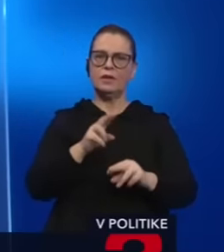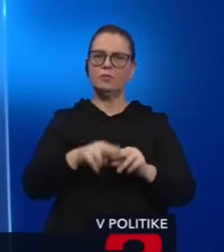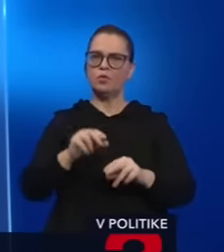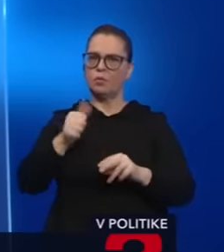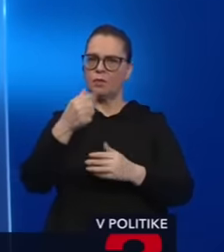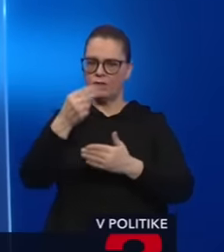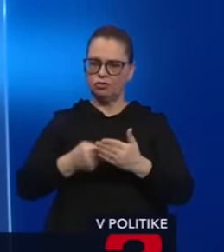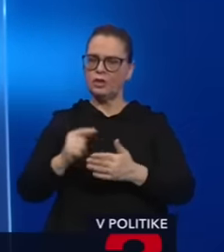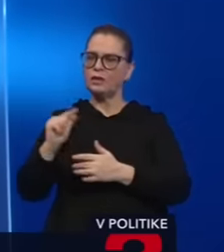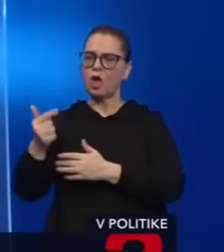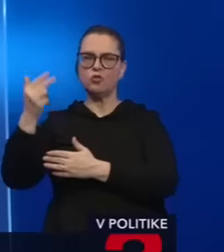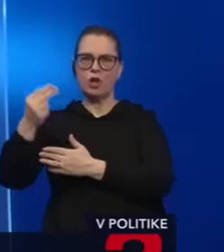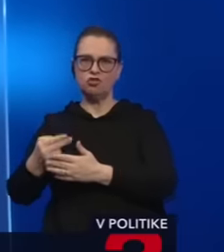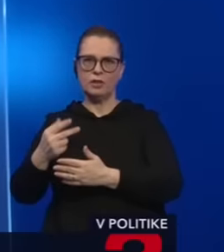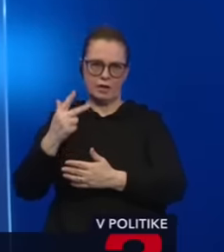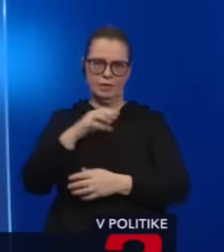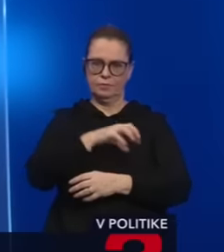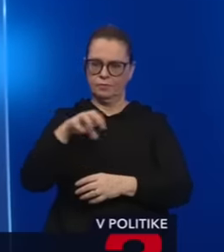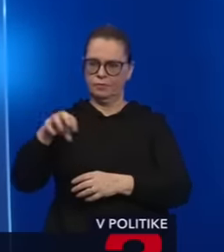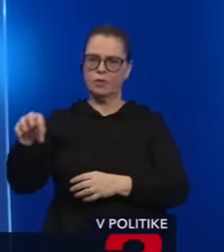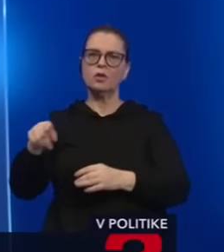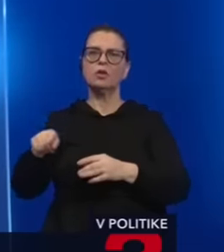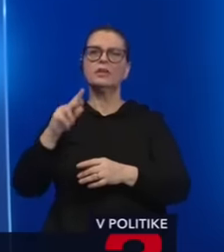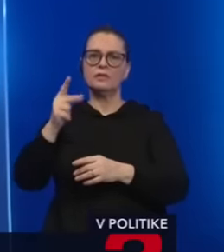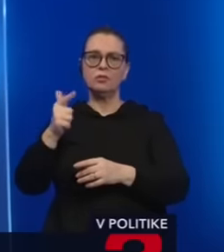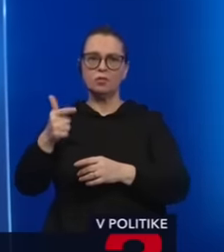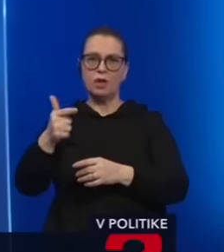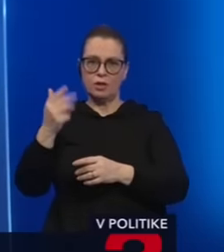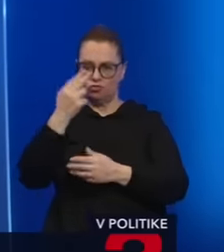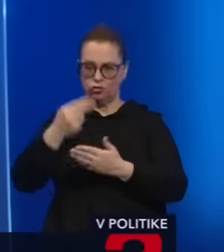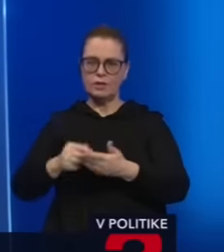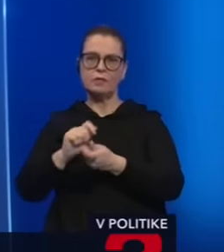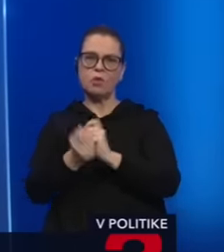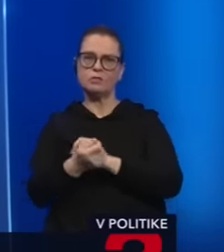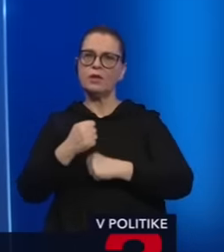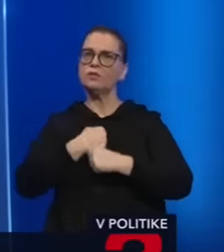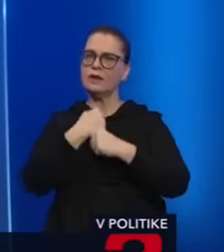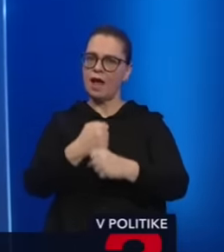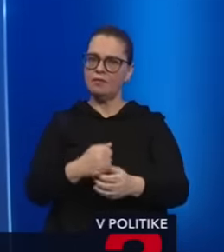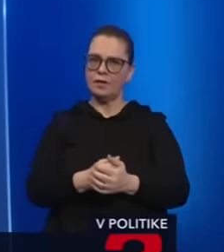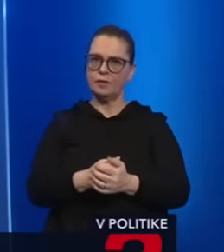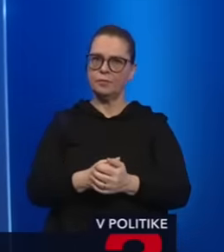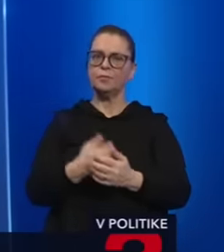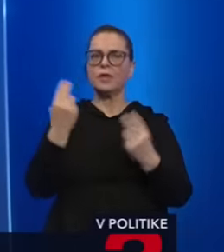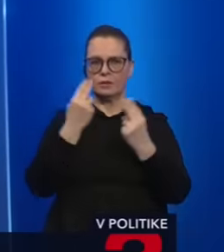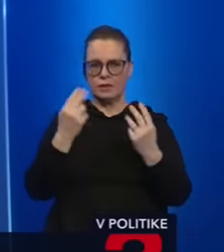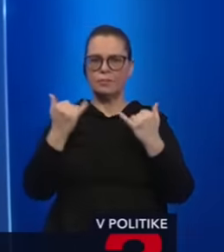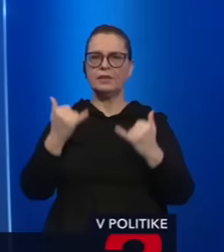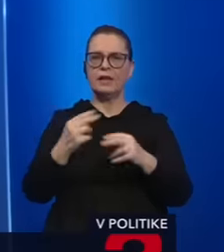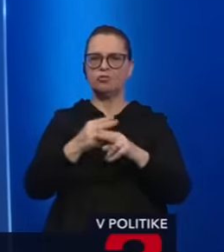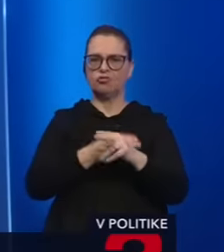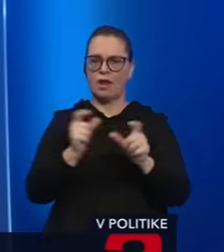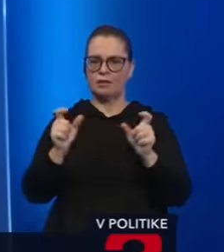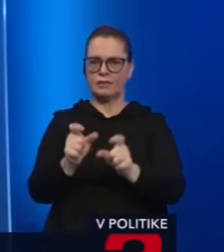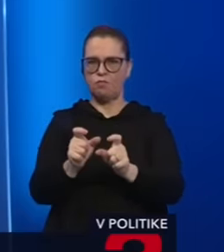máte prvé čítanie a v druhom čítanie sú nejaké pozmenujúce návrhy. Ja chcem povedať jednu vec. Samozrejme, ten štát je teraz zablokovaný,